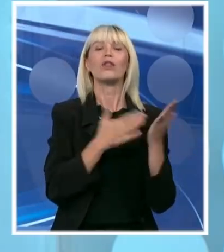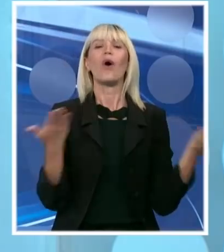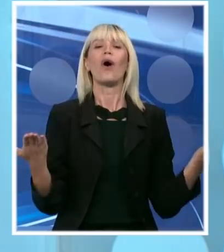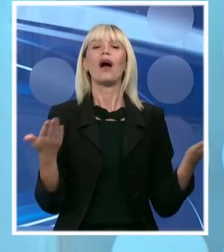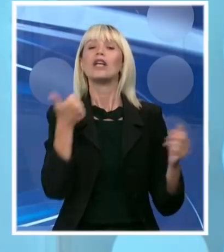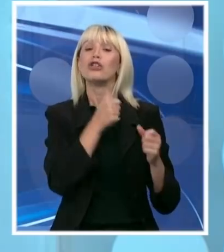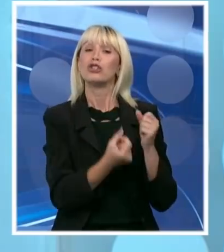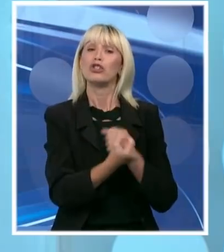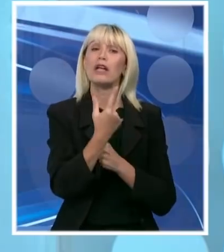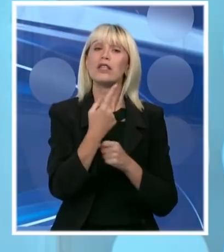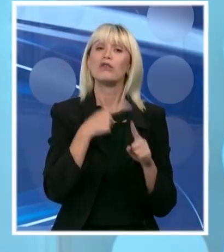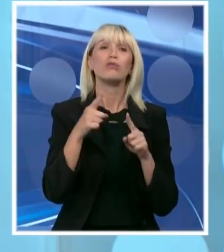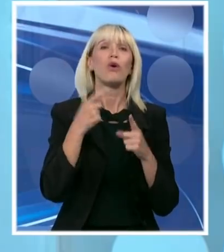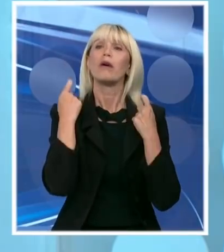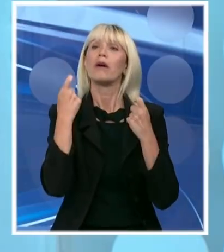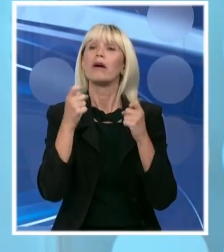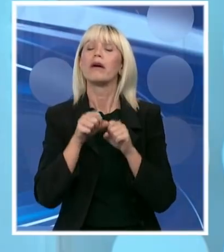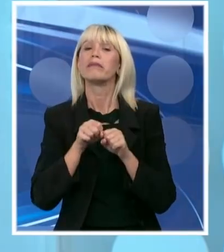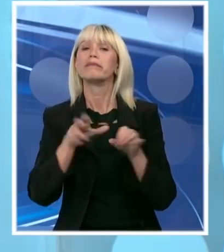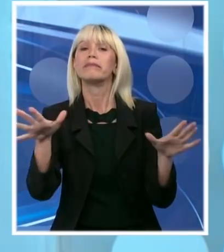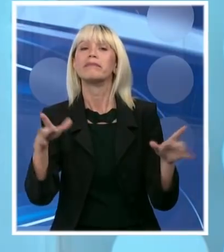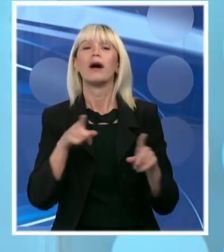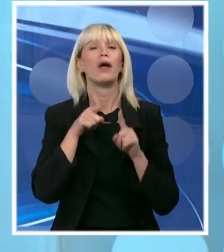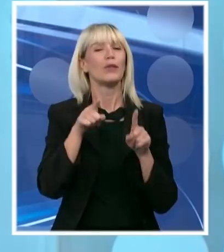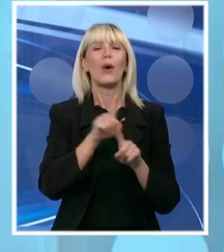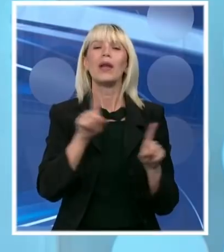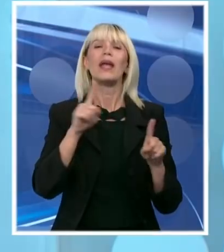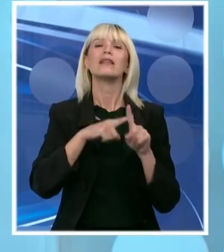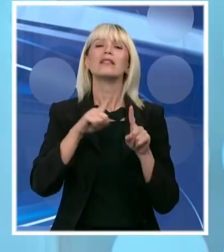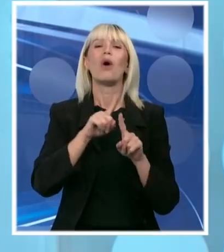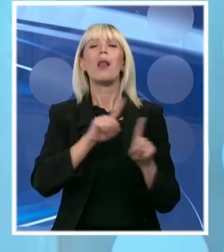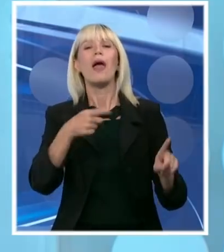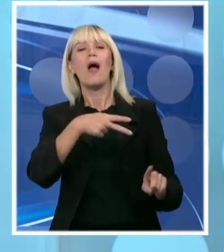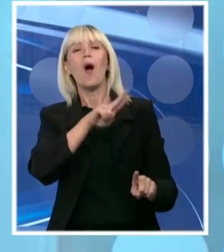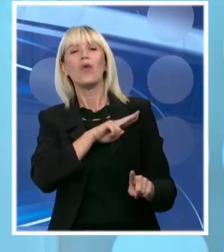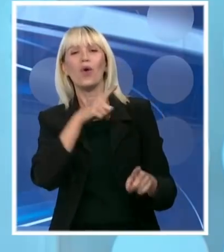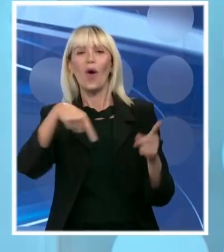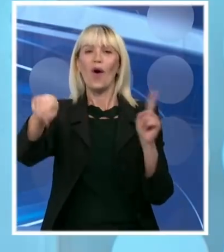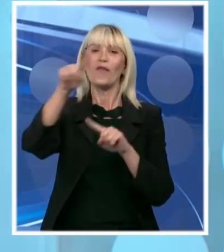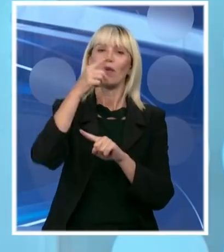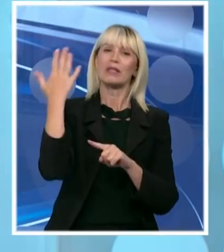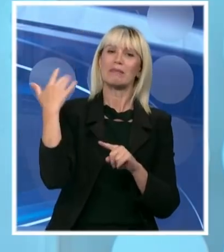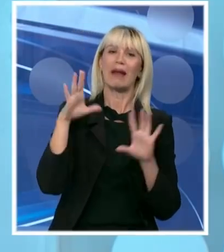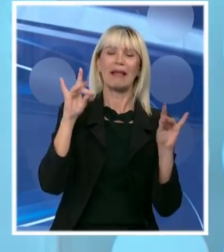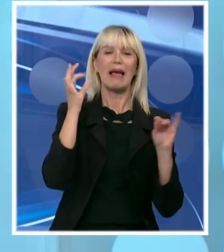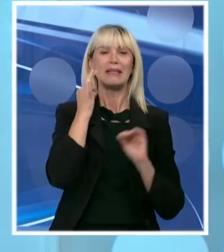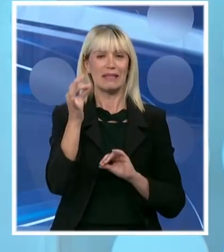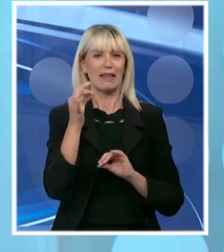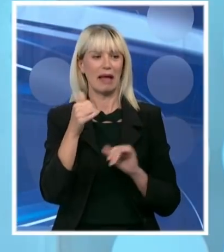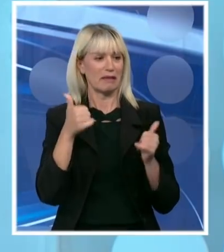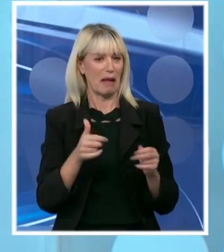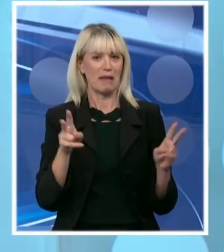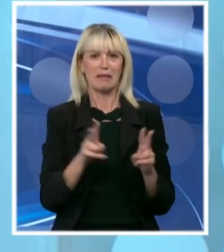je to što se dešavalo. Dakle, nisu ljudi bili nedisciplinovani pre 10 dana i pre 7 dana, jer je danas minimalan broj novo